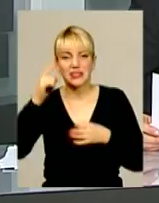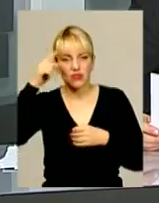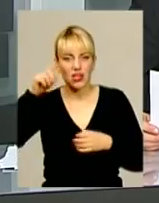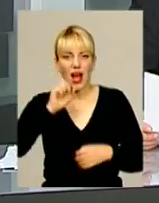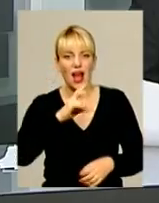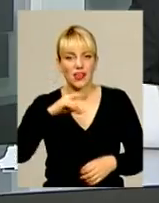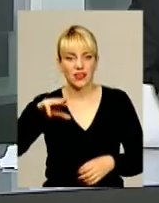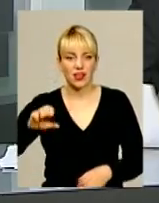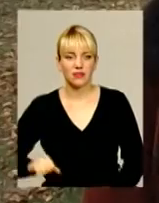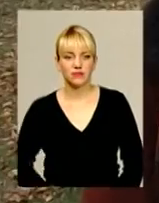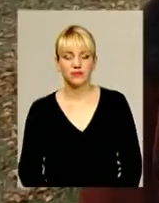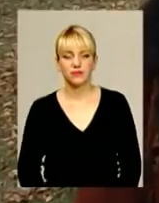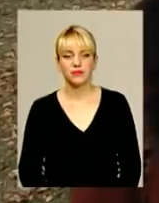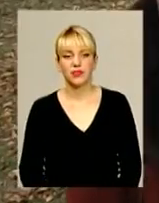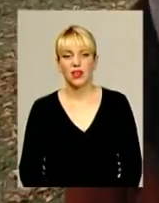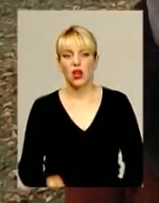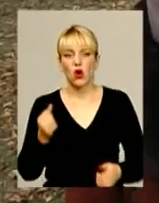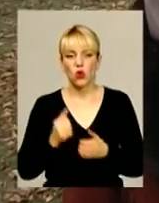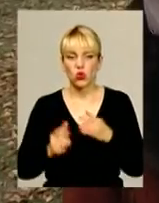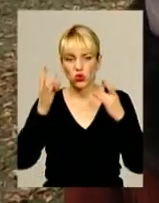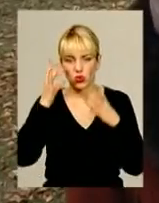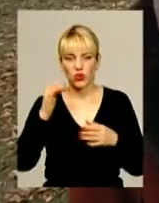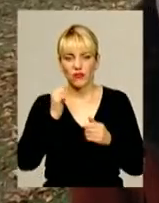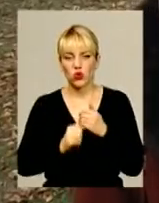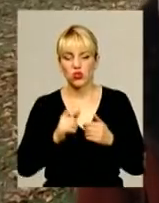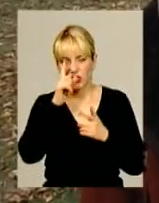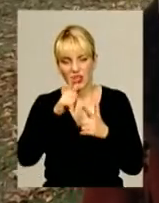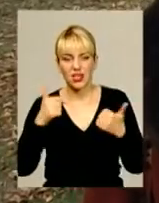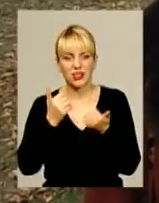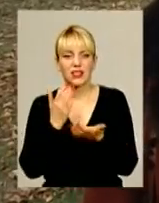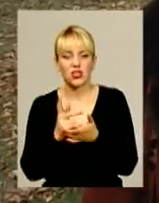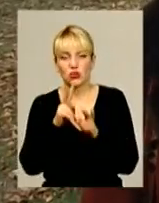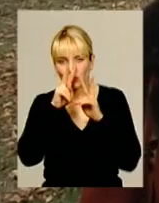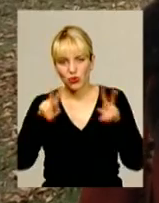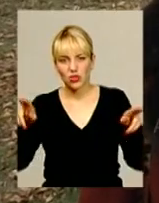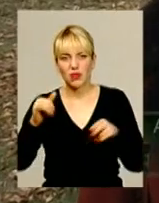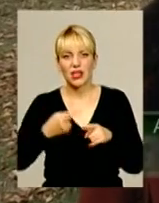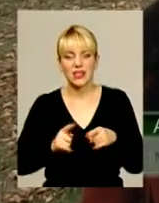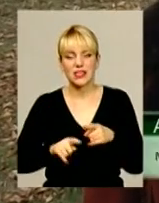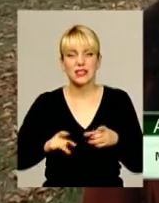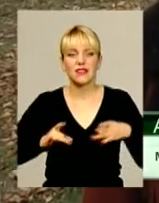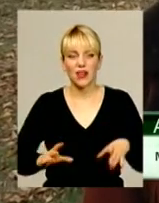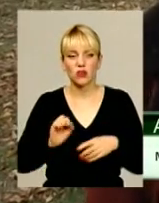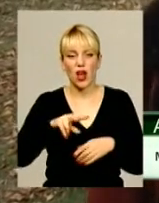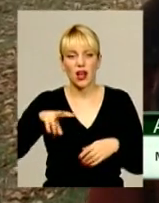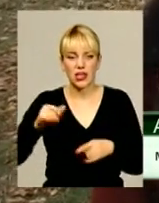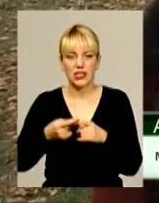-знавиця Аніта Немец. Може, в кожній культурі і в кожній країні є щось дуже подібне на це свято. Але,